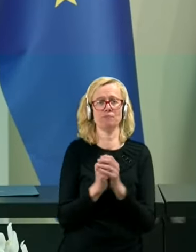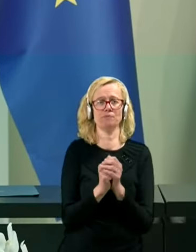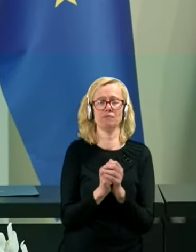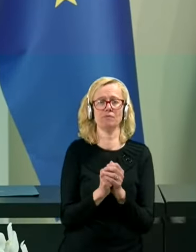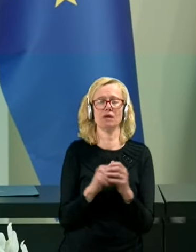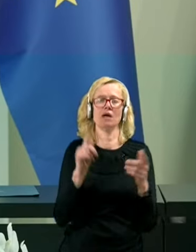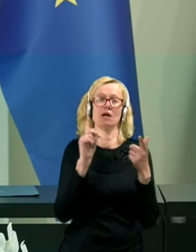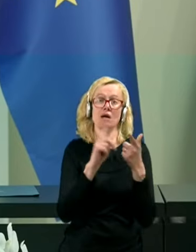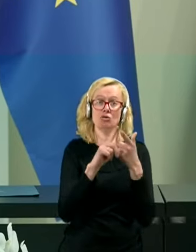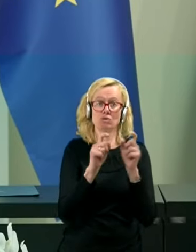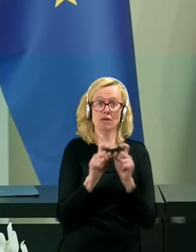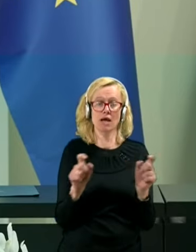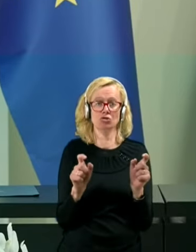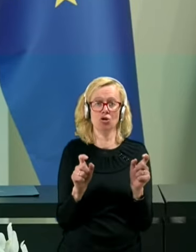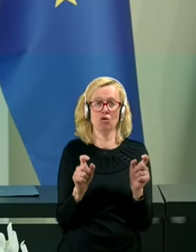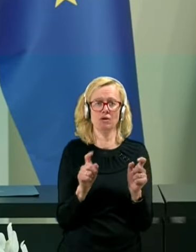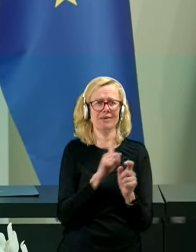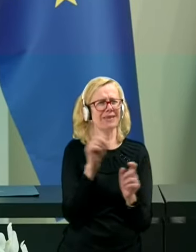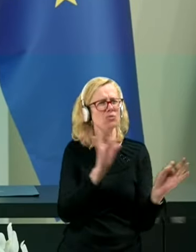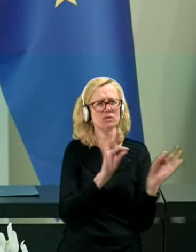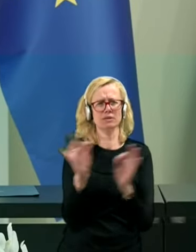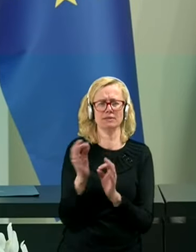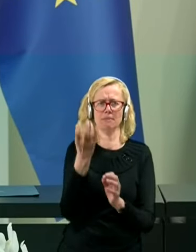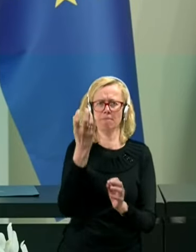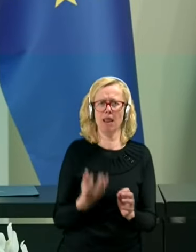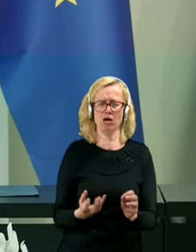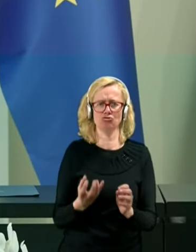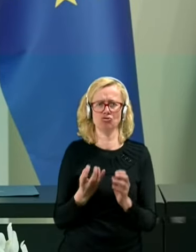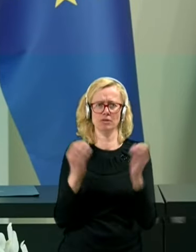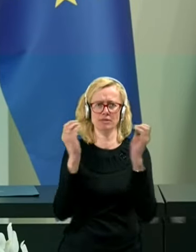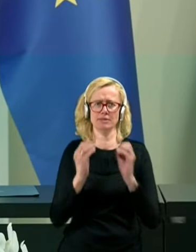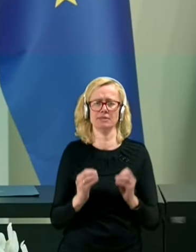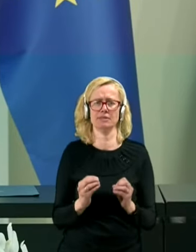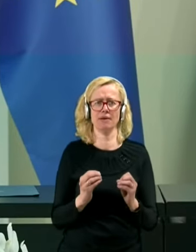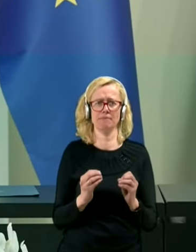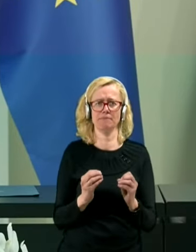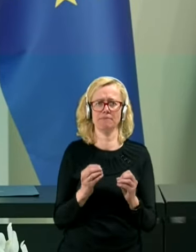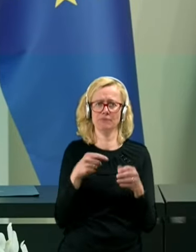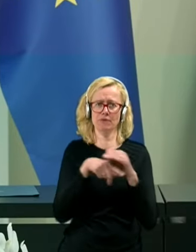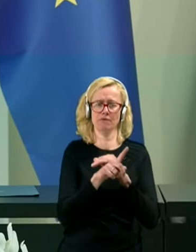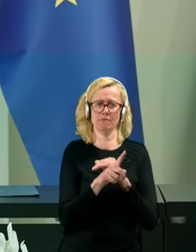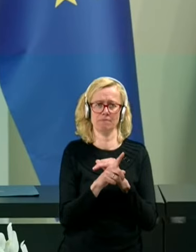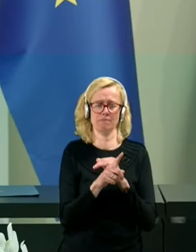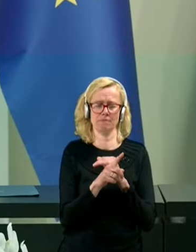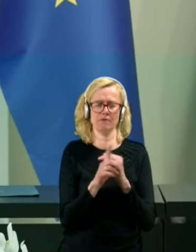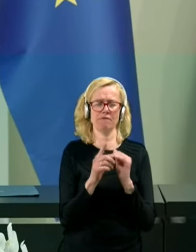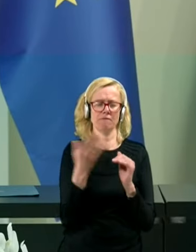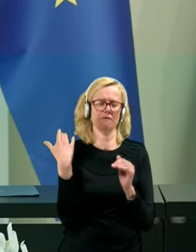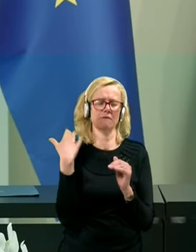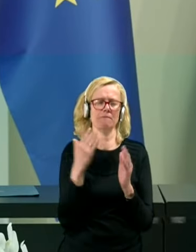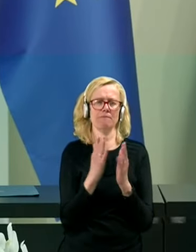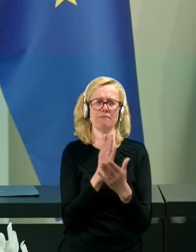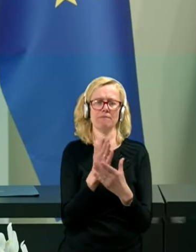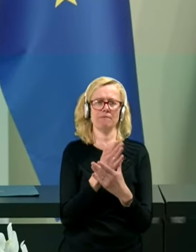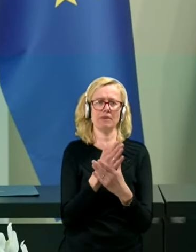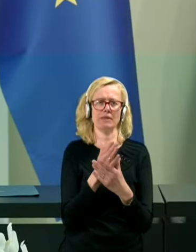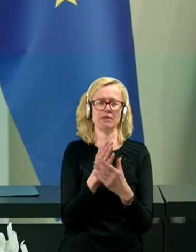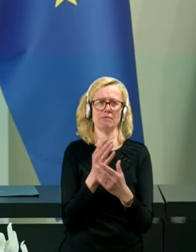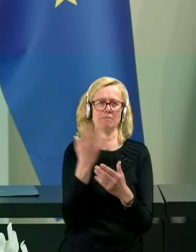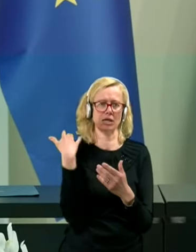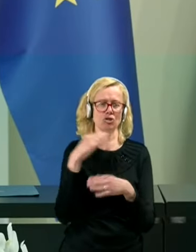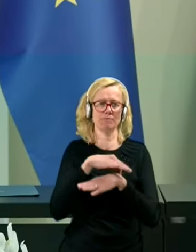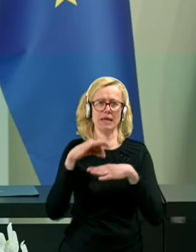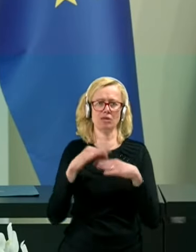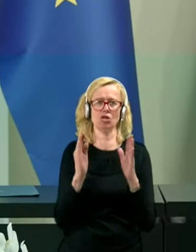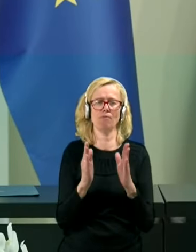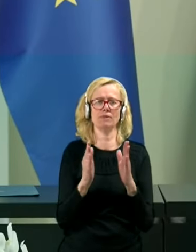razlog je neustrezen plačni sistem. V prejšnjem tednu se je pričela